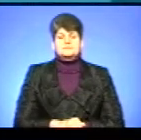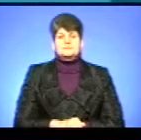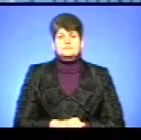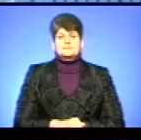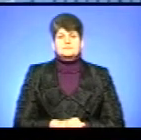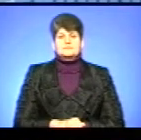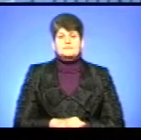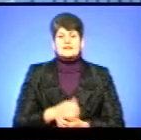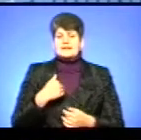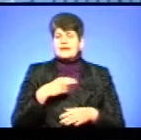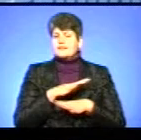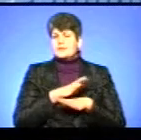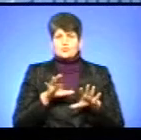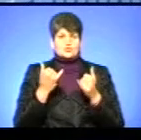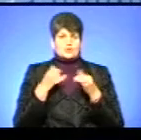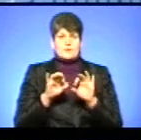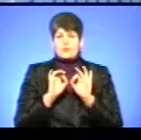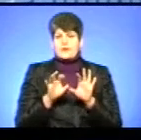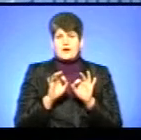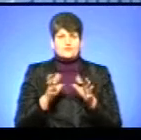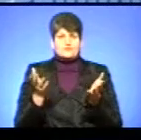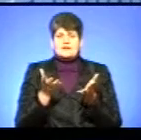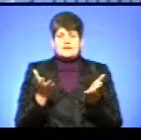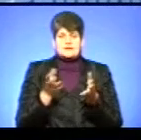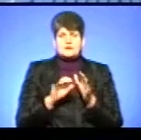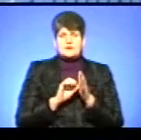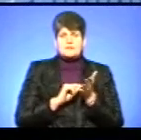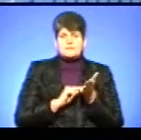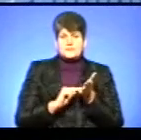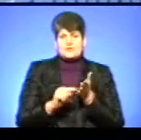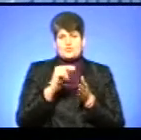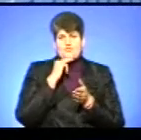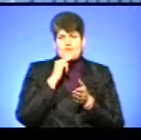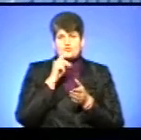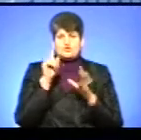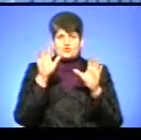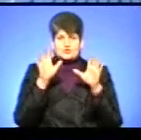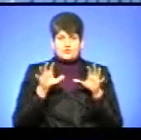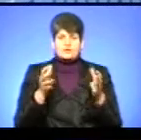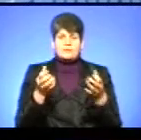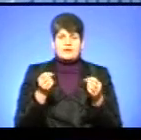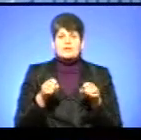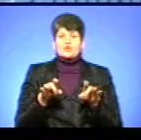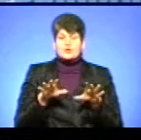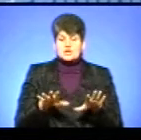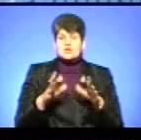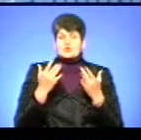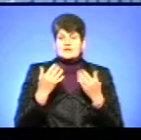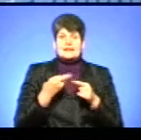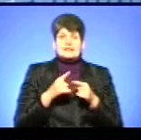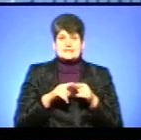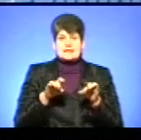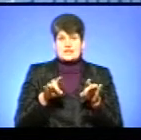Я не буду сьогодні пояснювати десь і акцентувати увагу щодо законності прийнятого рішення, оскільки це